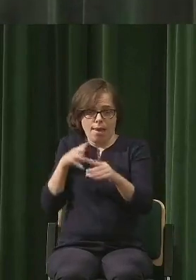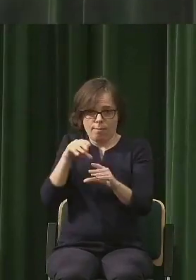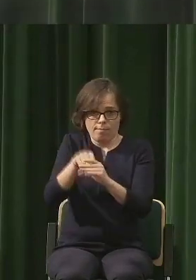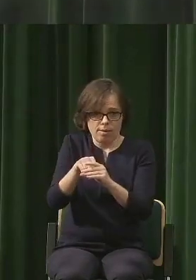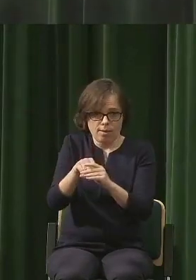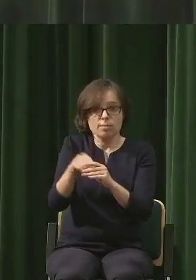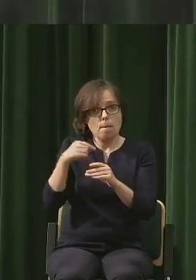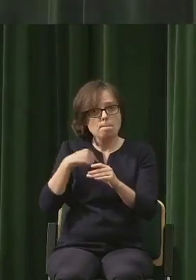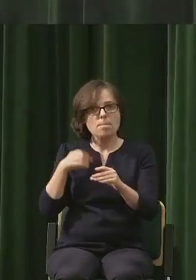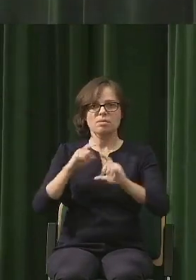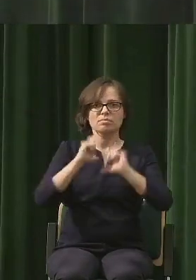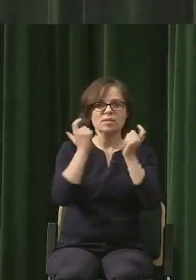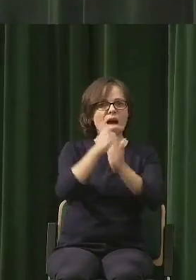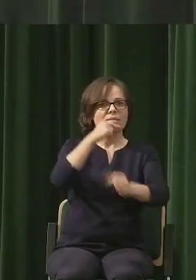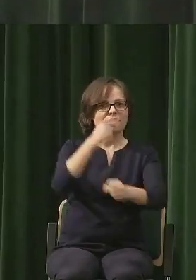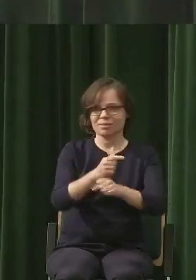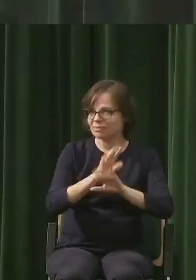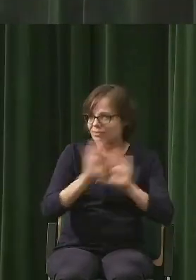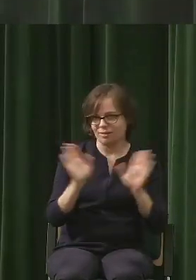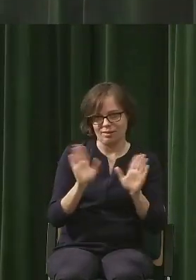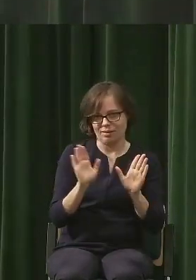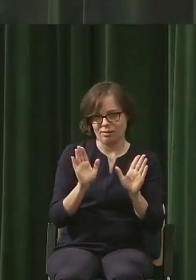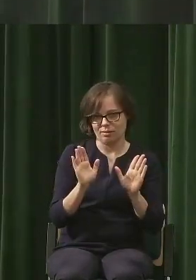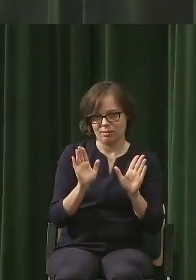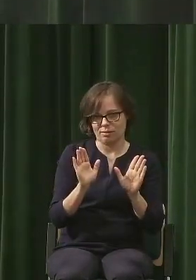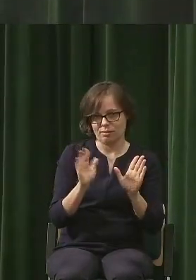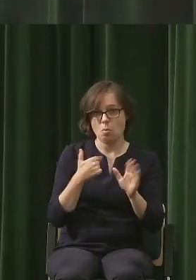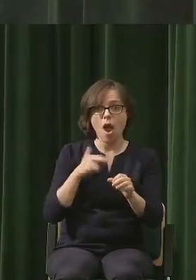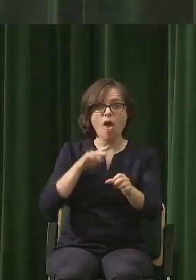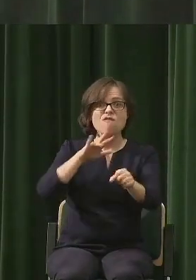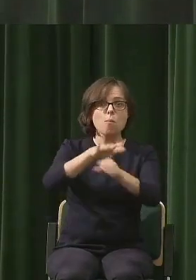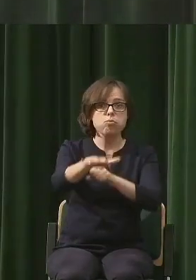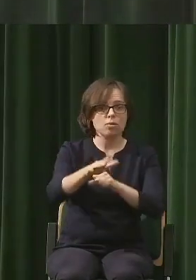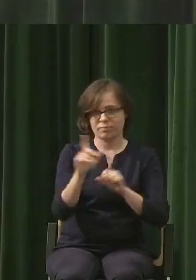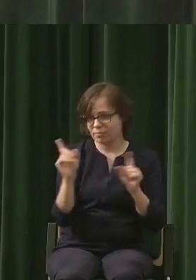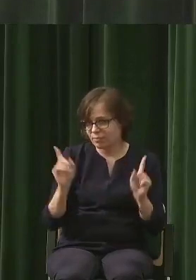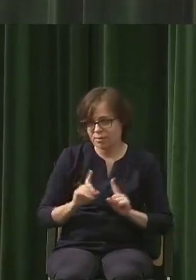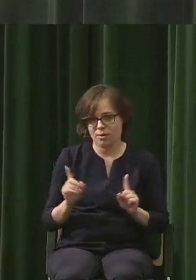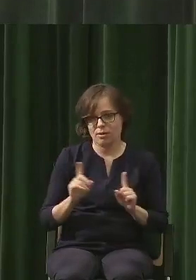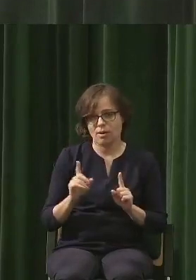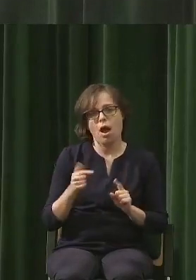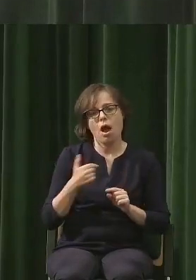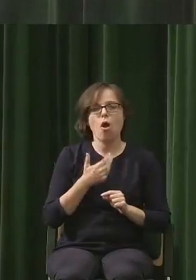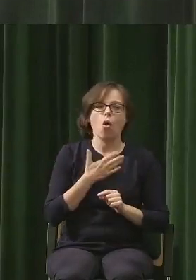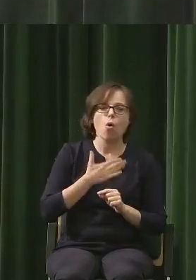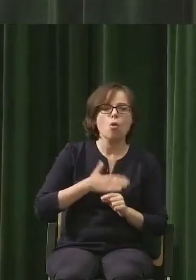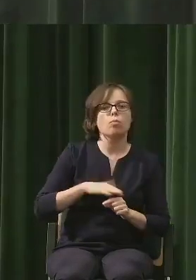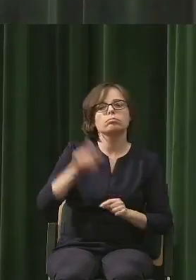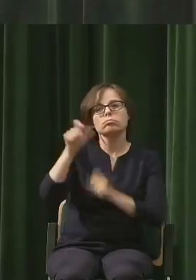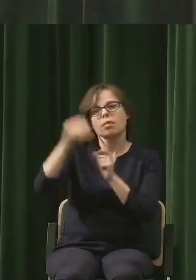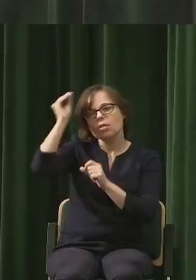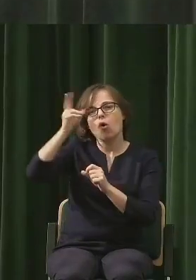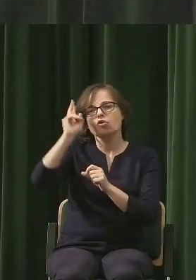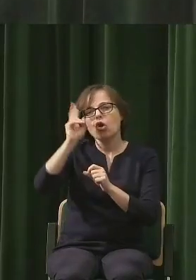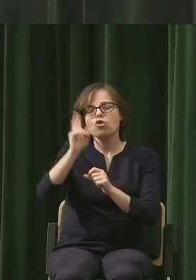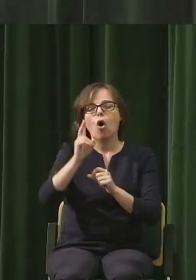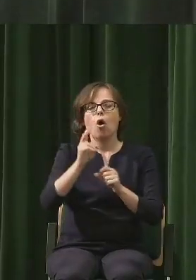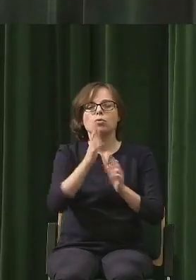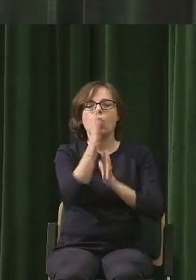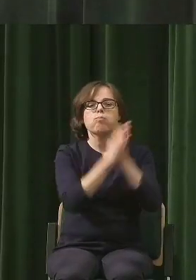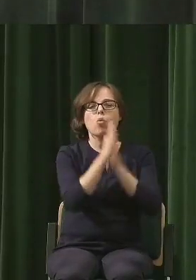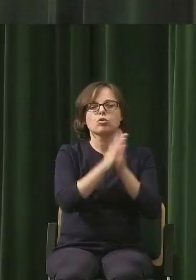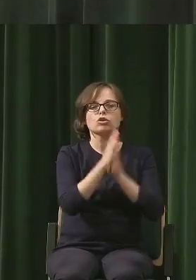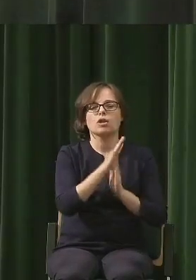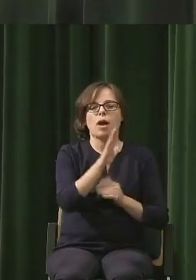pod tym kątem studiować naturę, bardzo mi się podoba podejście naukowców, którzy studiują Puszczę Białowieską. Oni doszli do